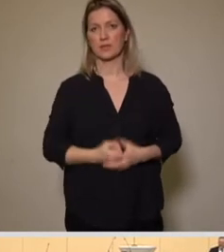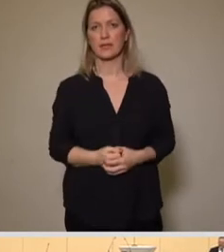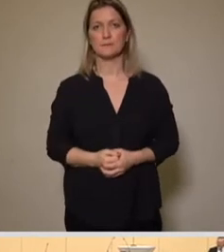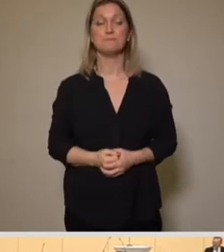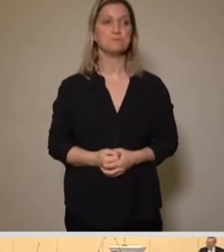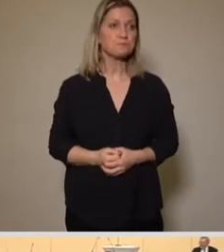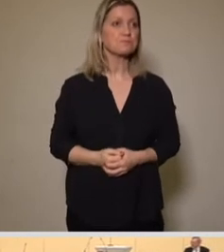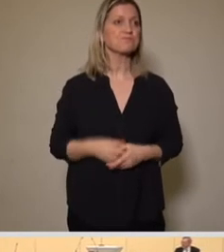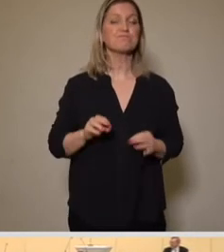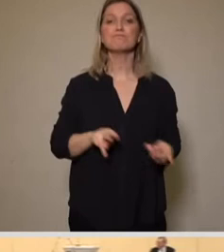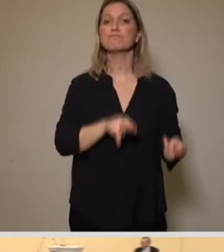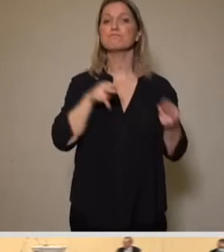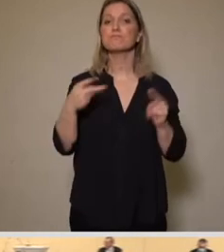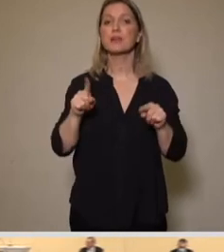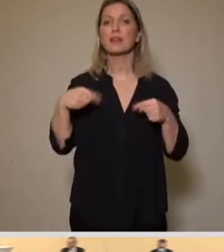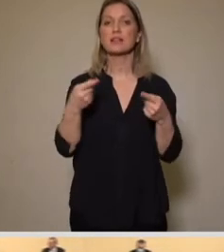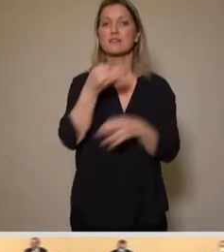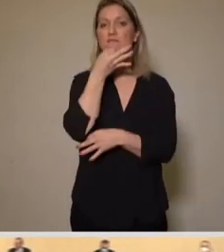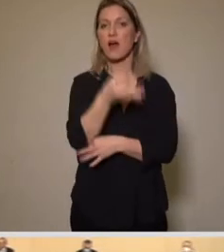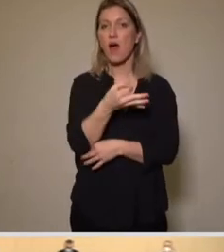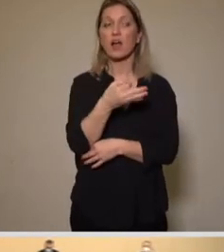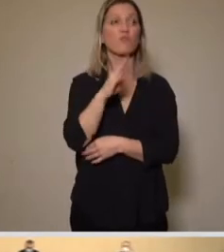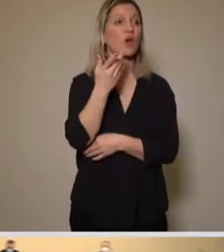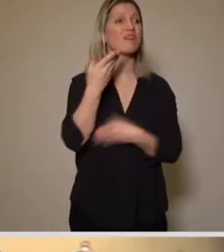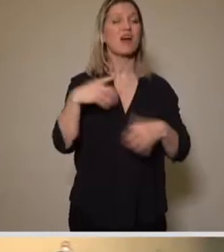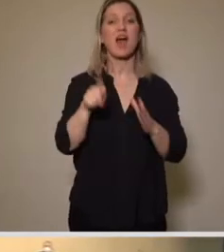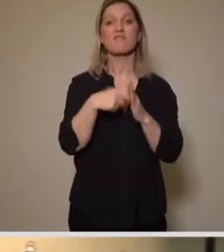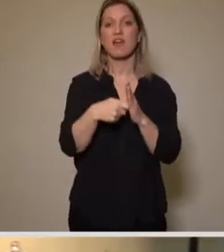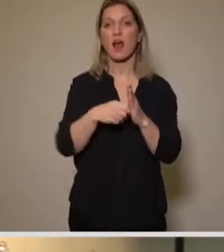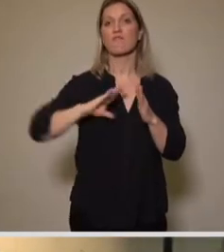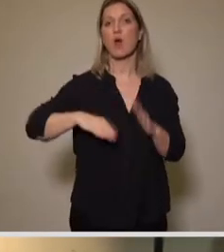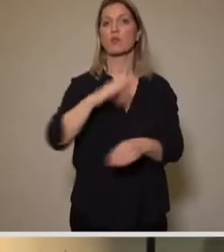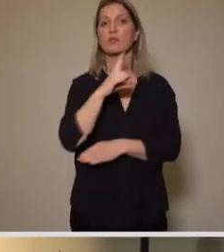Vielen Dank. Wir kommen zur nächsten Frage für die Freien Wähler. Frau Dagen, bitte.